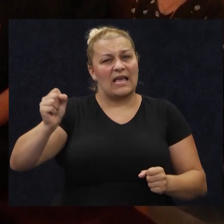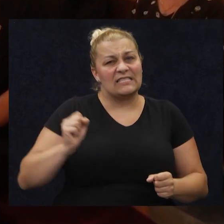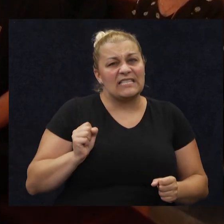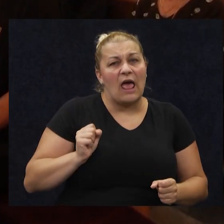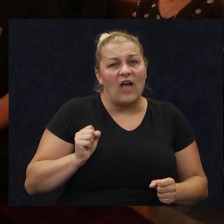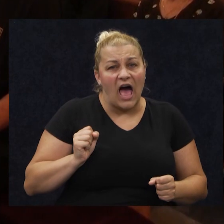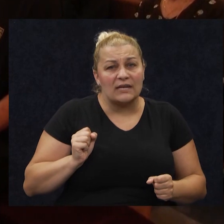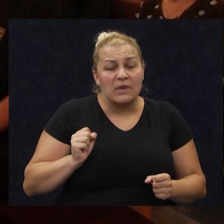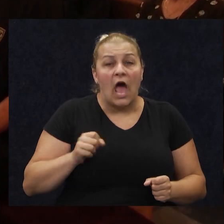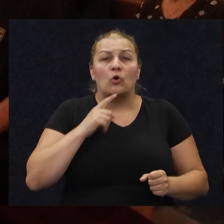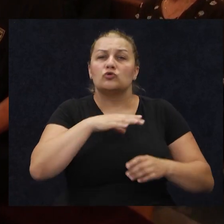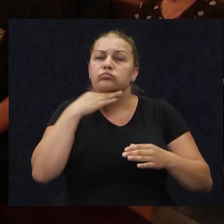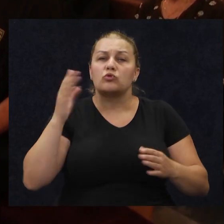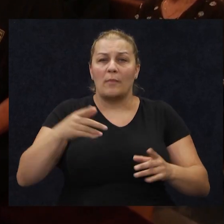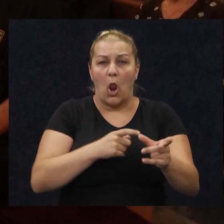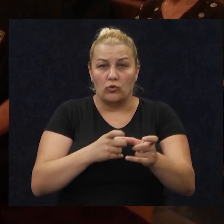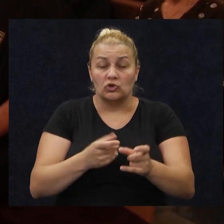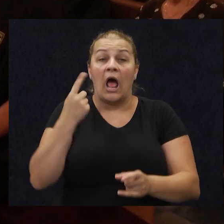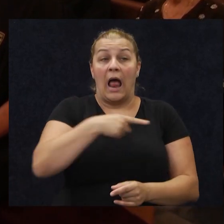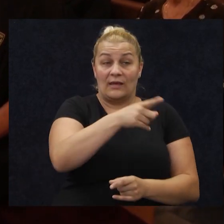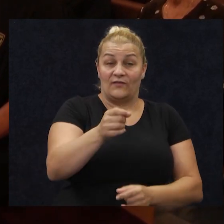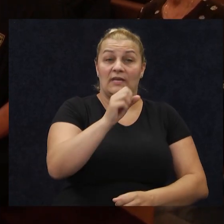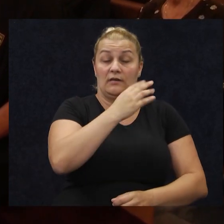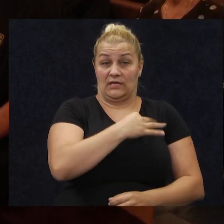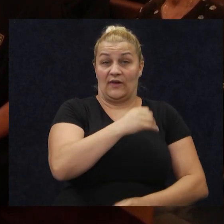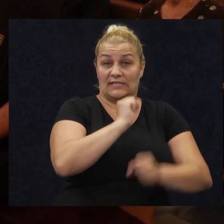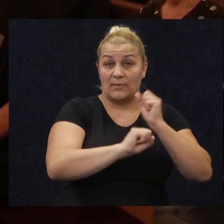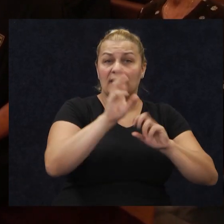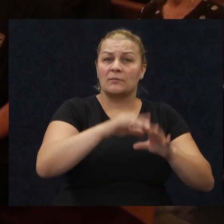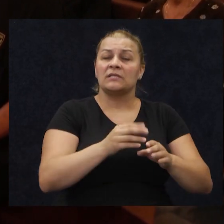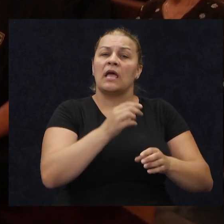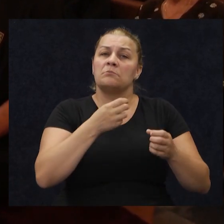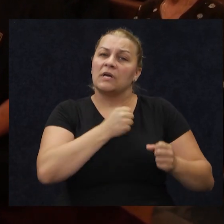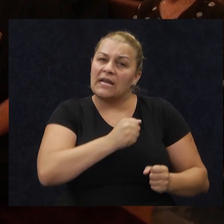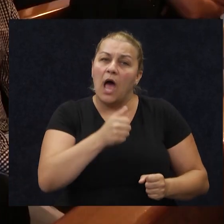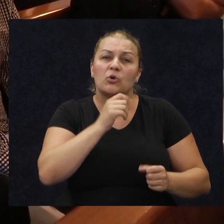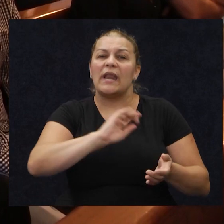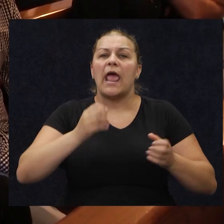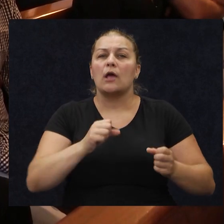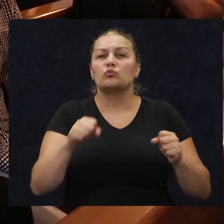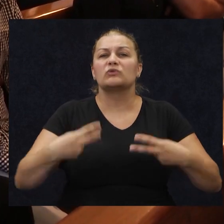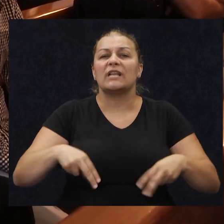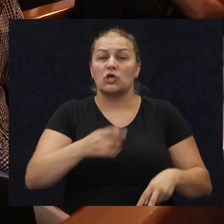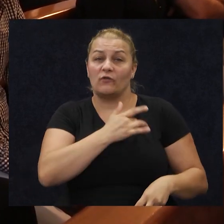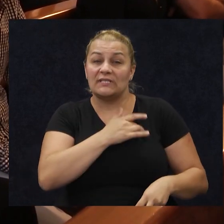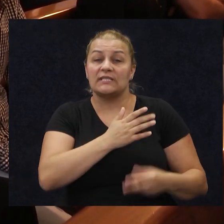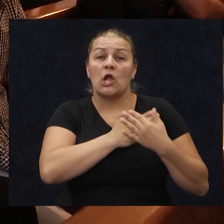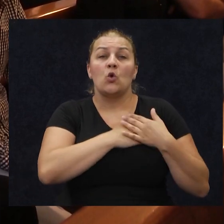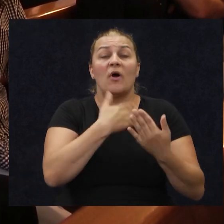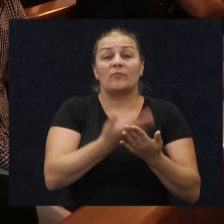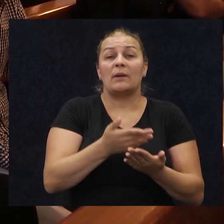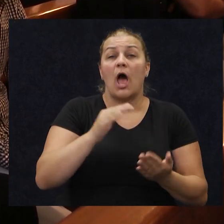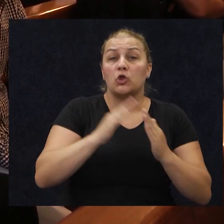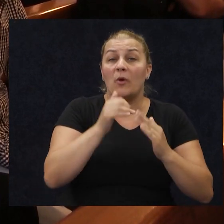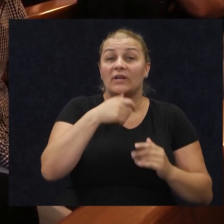bolje navrožna i opremljena. No vi ste hrvatski branitelji imali hrabro i neustrašivo srce, ljubav prema domovini i Bogu. Pobjedili ste